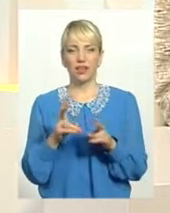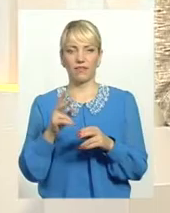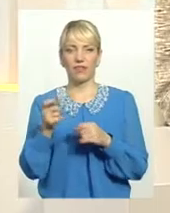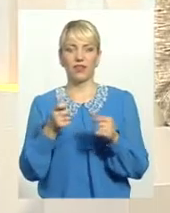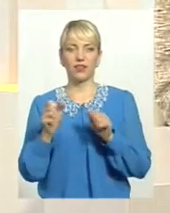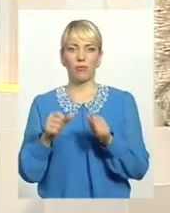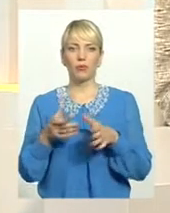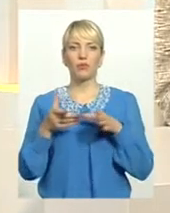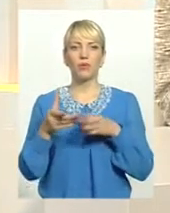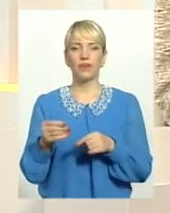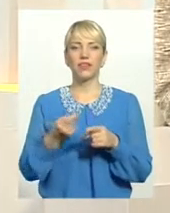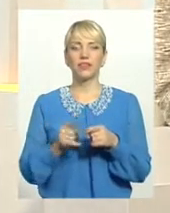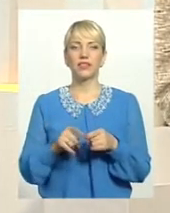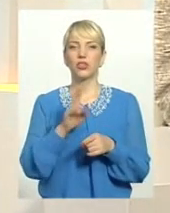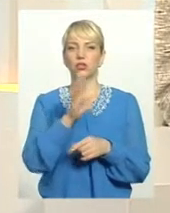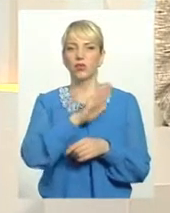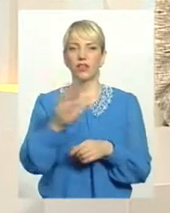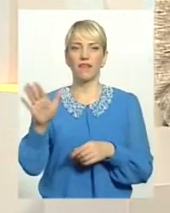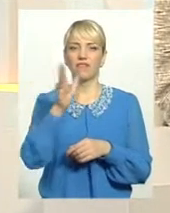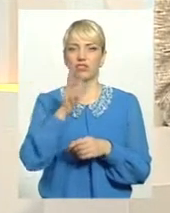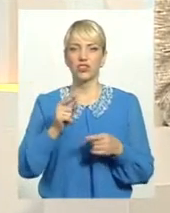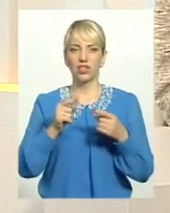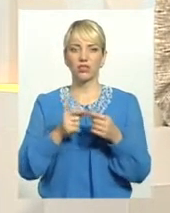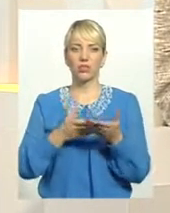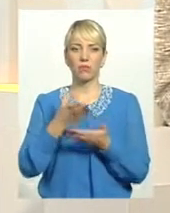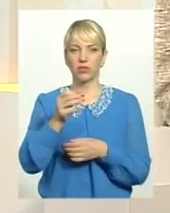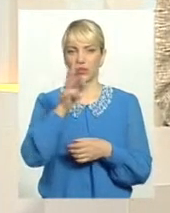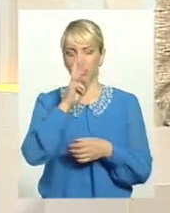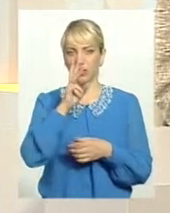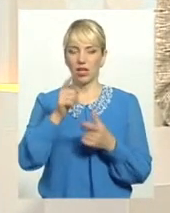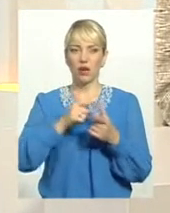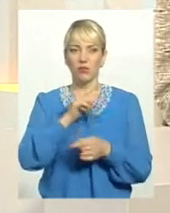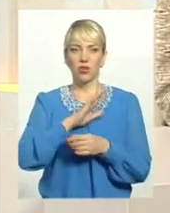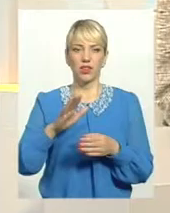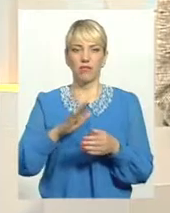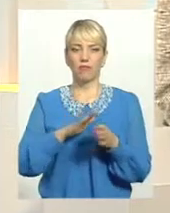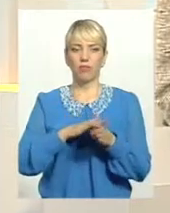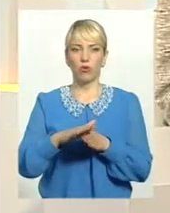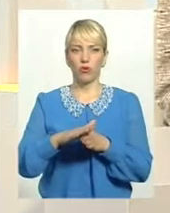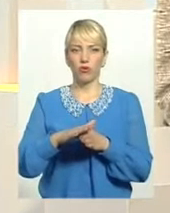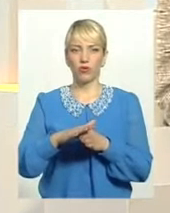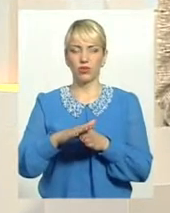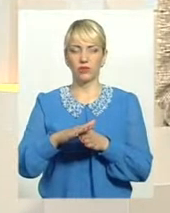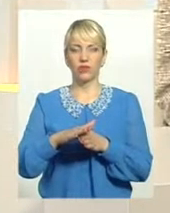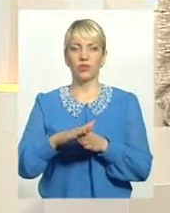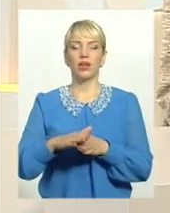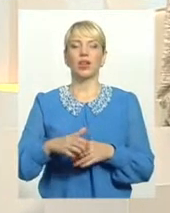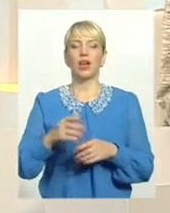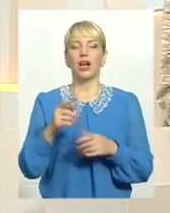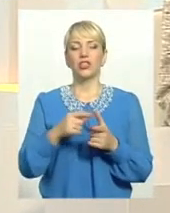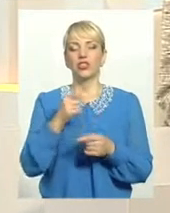може впливати на тих, хто невчасно виплачує зарплату або ж виплачує її не в повній мірі, чи то